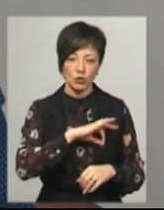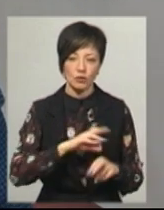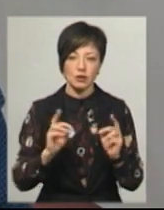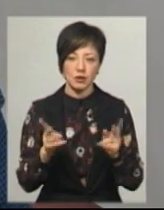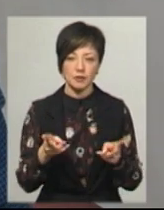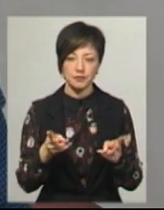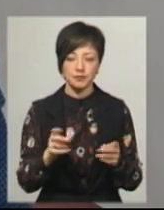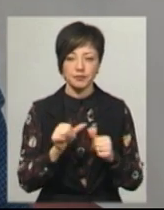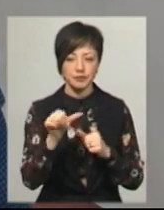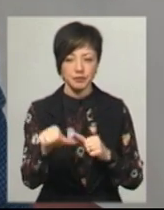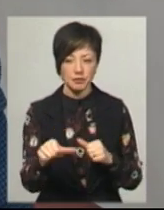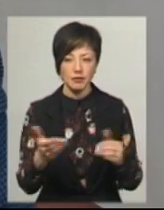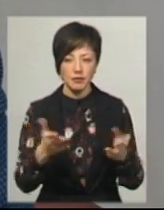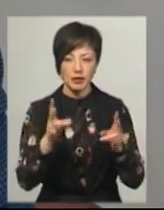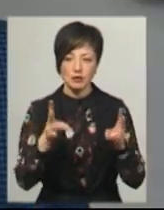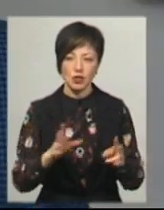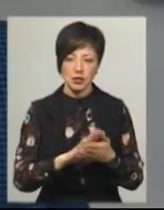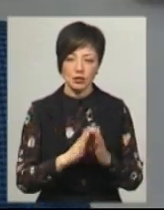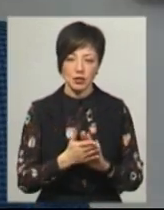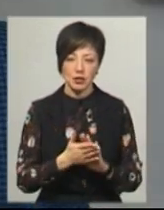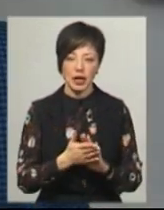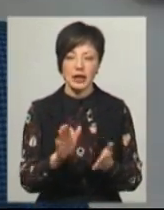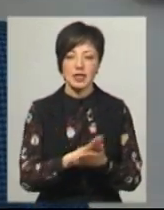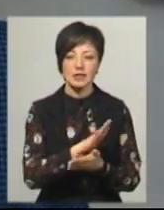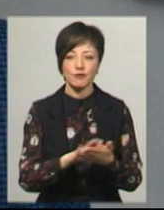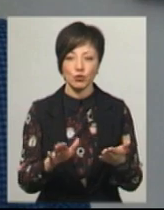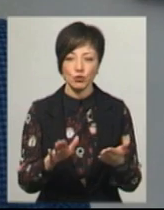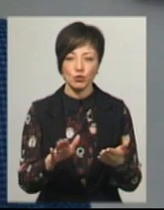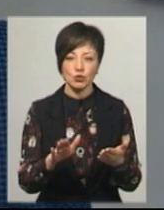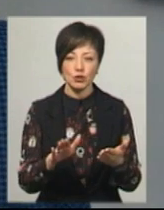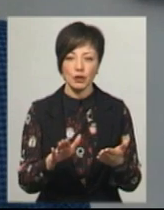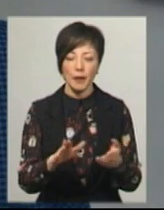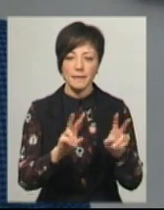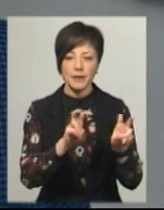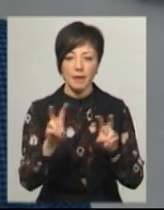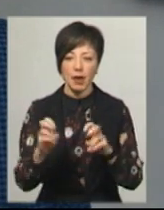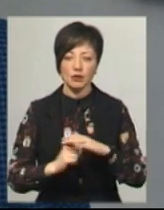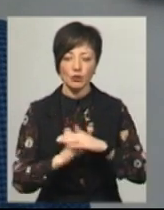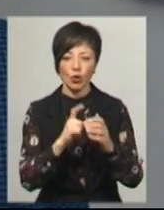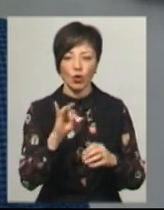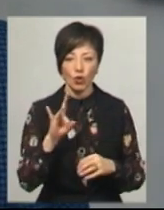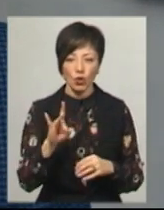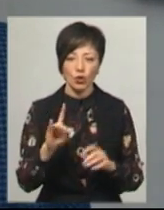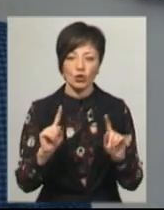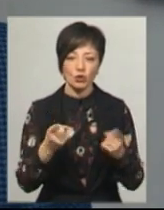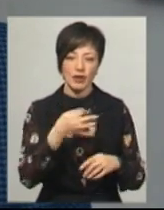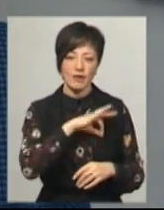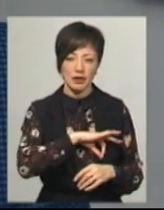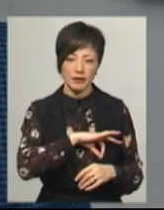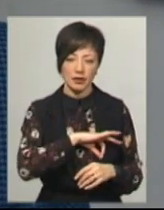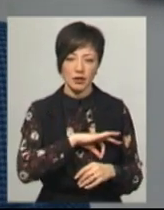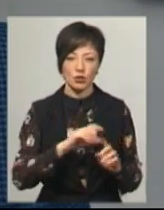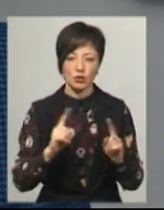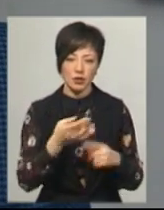виключення в якісь надзвичайні ситуації. Дезінфікуючі препарати на основі хлора, вони дуже ефективні,